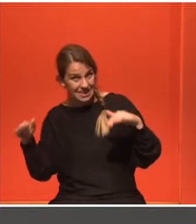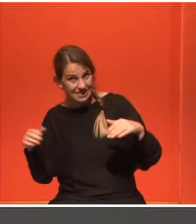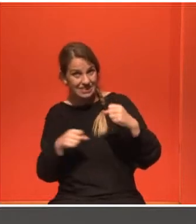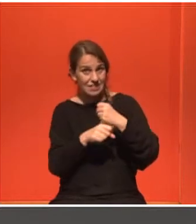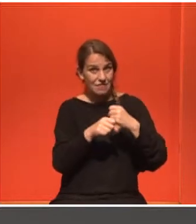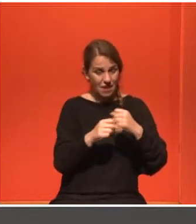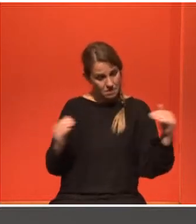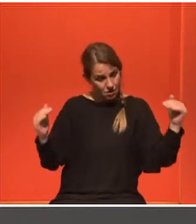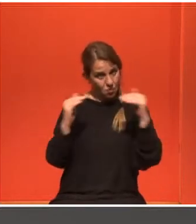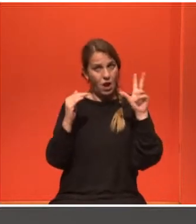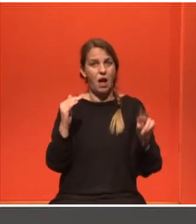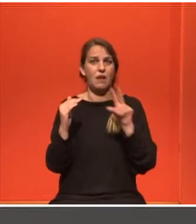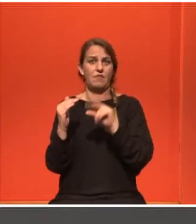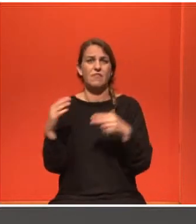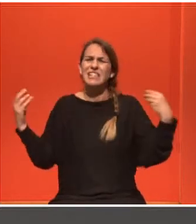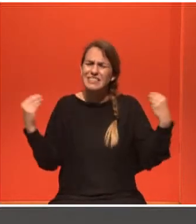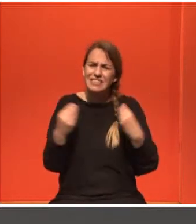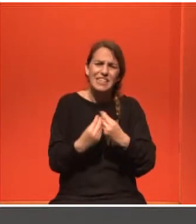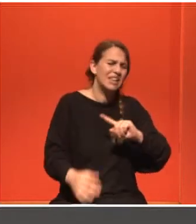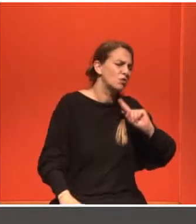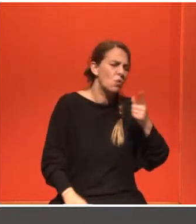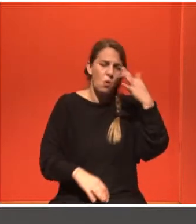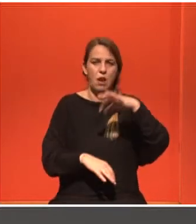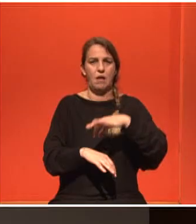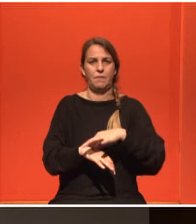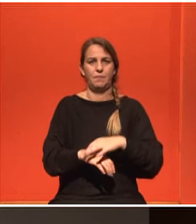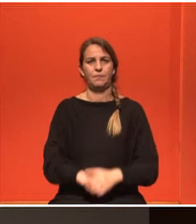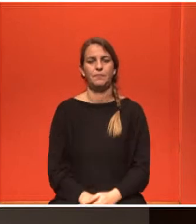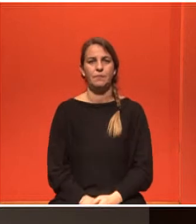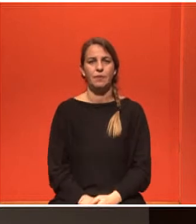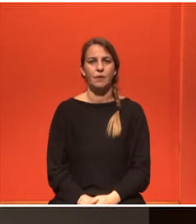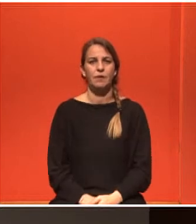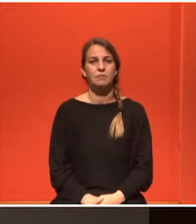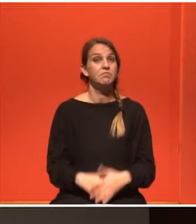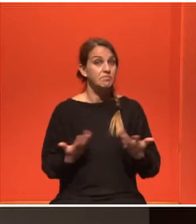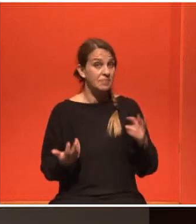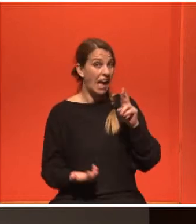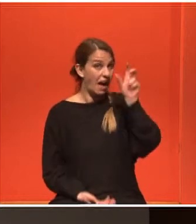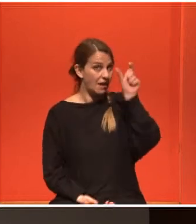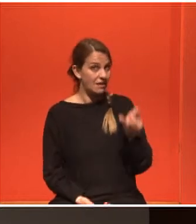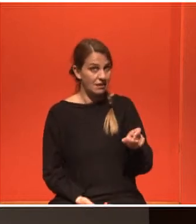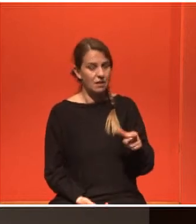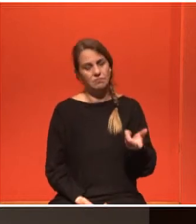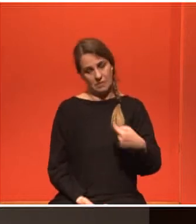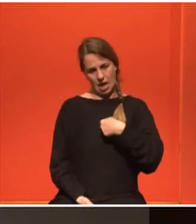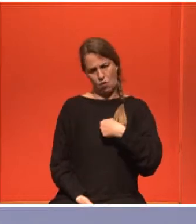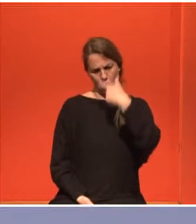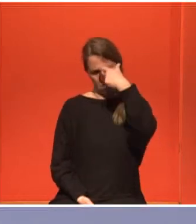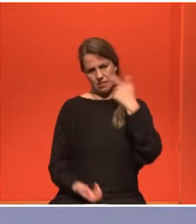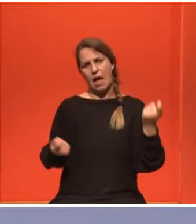πούμε, είναι για κάθε περίπτωση. Οπότε, Ρεγγίνα, σε ακούμε. Και σαν επαγγελματία σε